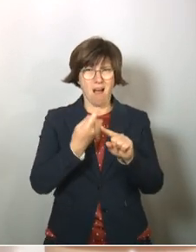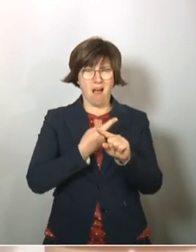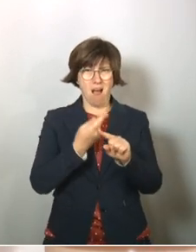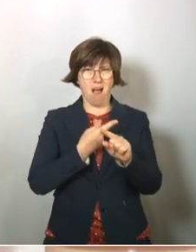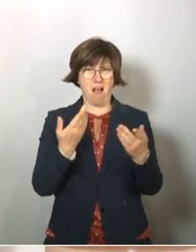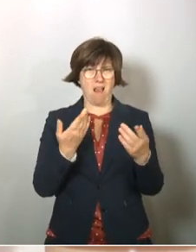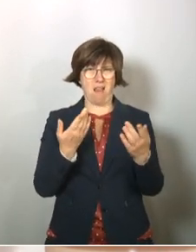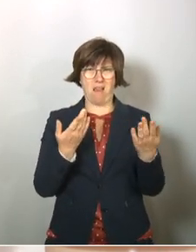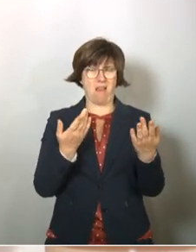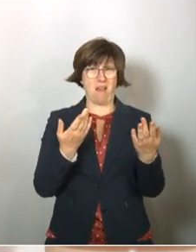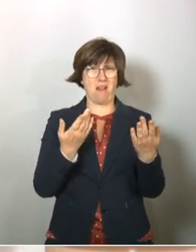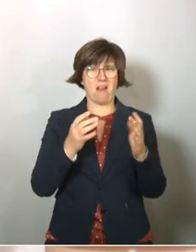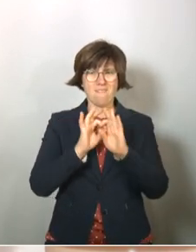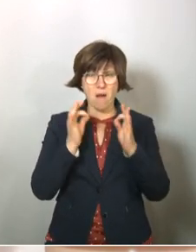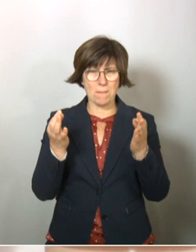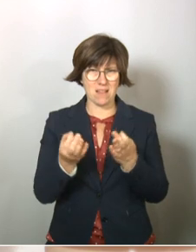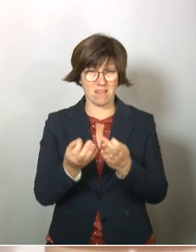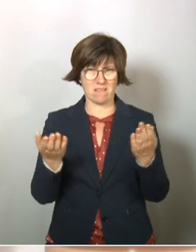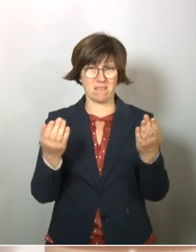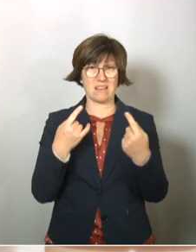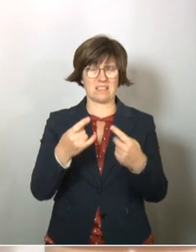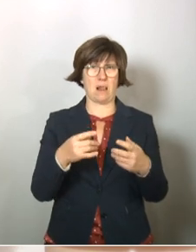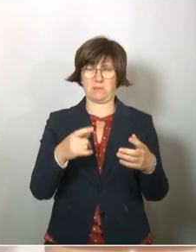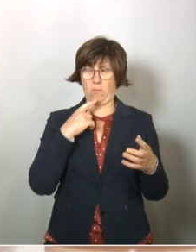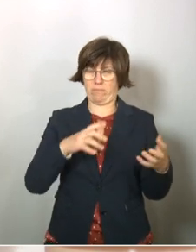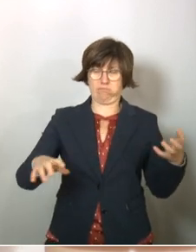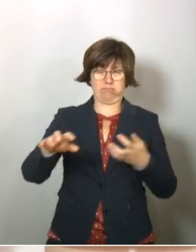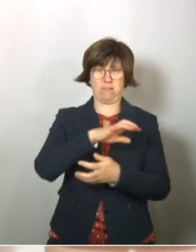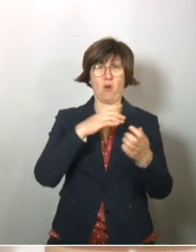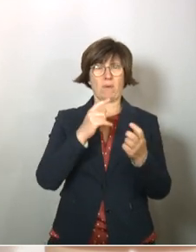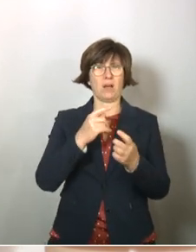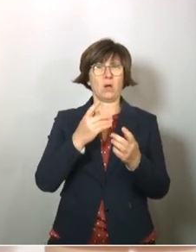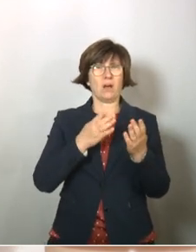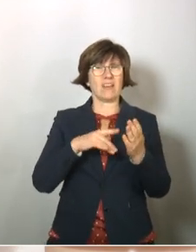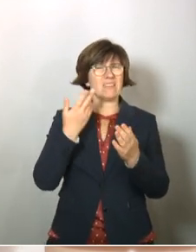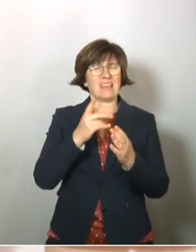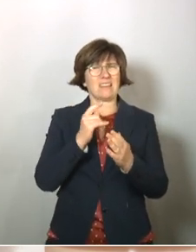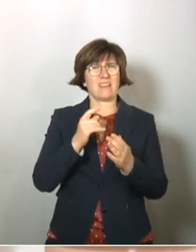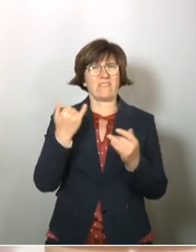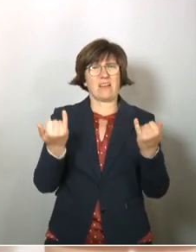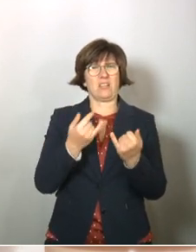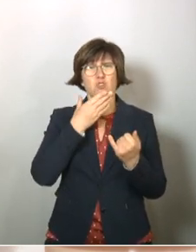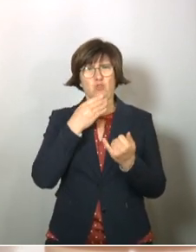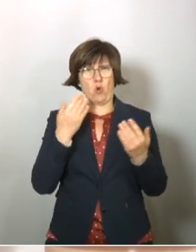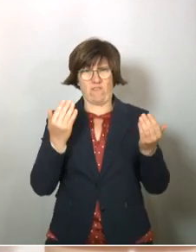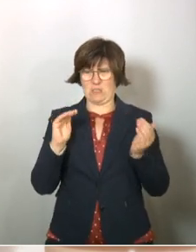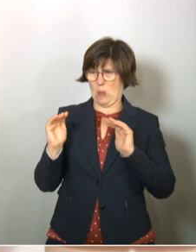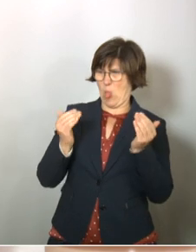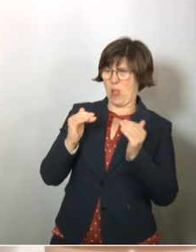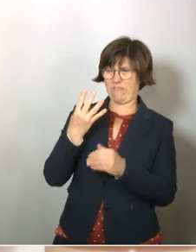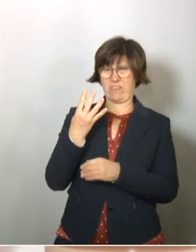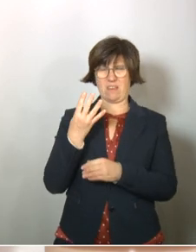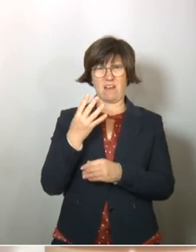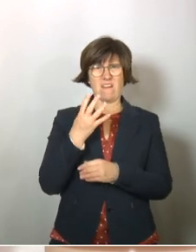Familien, die zerrüttet sind, weil bedauerlicherweise es einfach nicht so wahnsinnig schön ist, zu